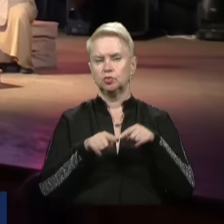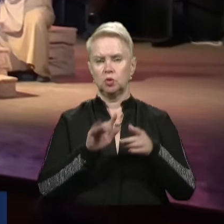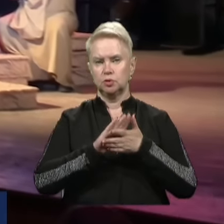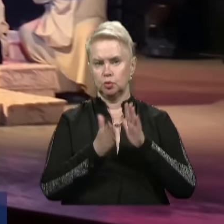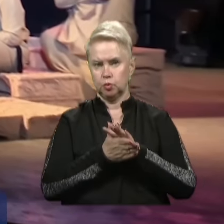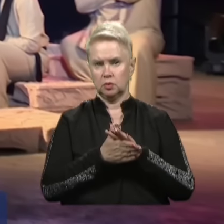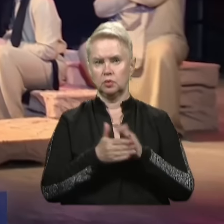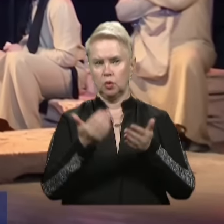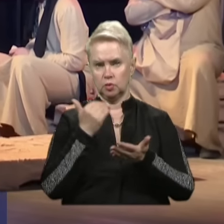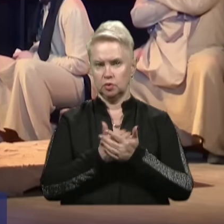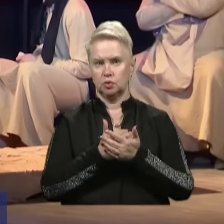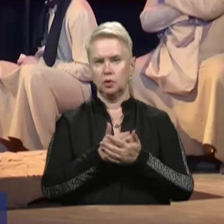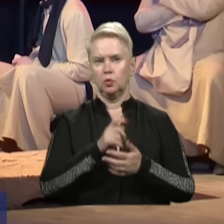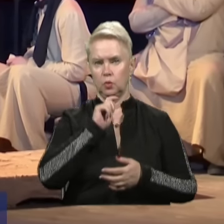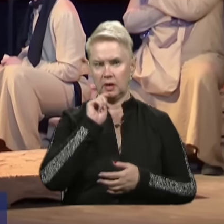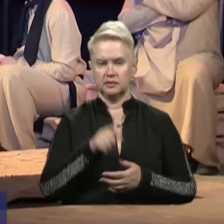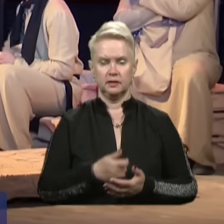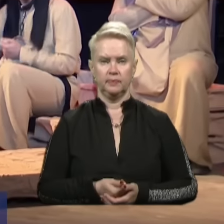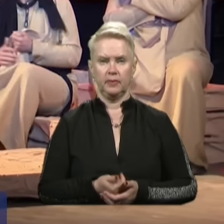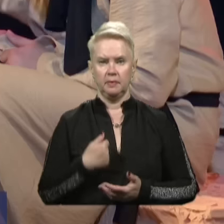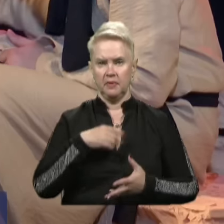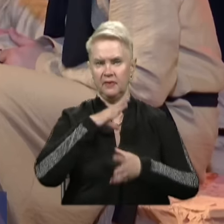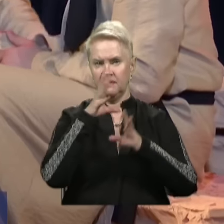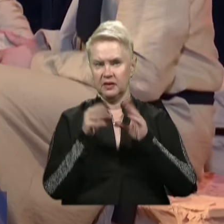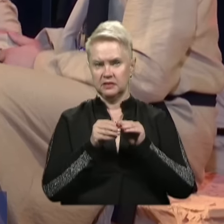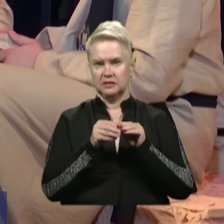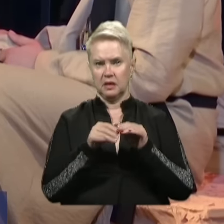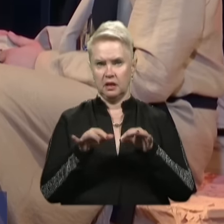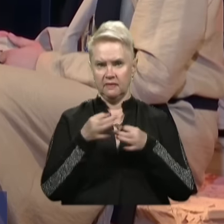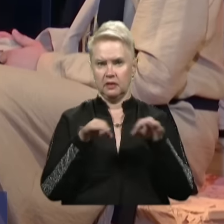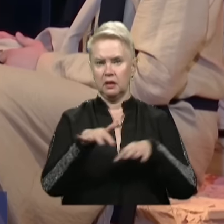подібна до нинішньо-української. Ми ж взагалі маєш один дорог.